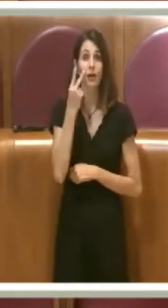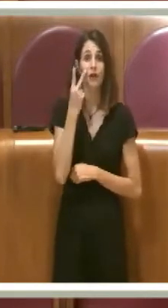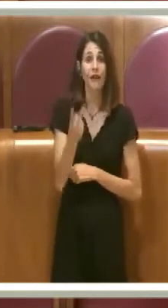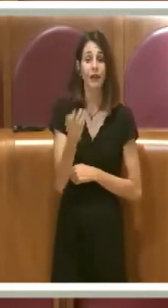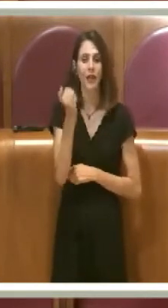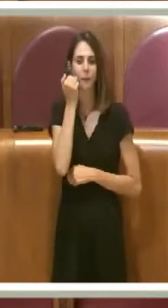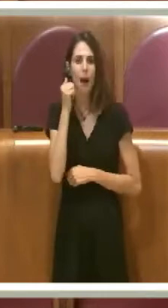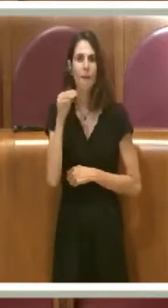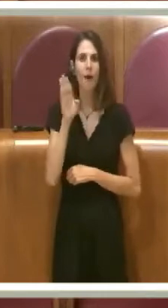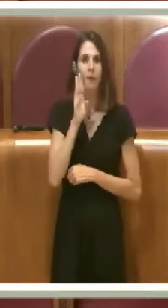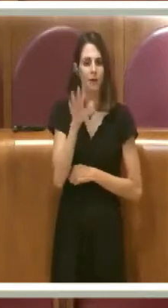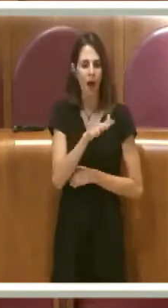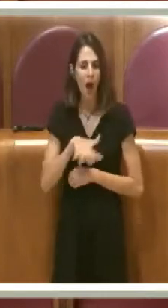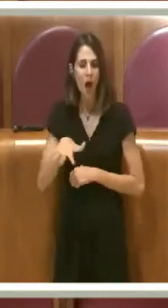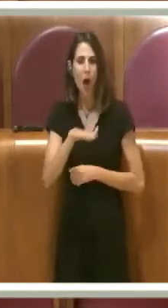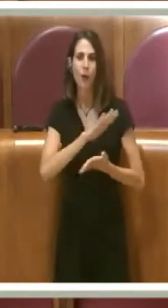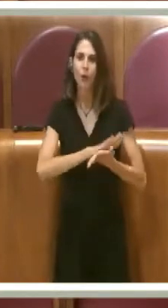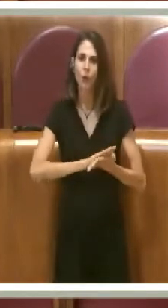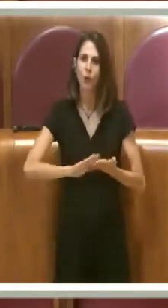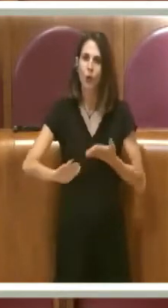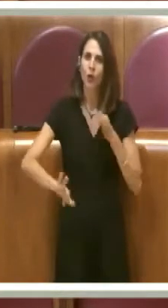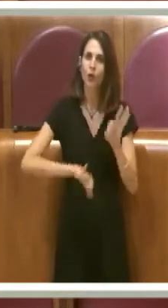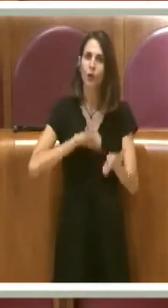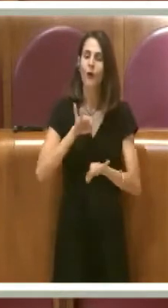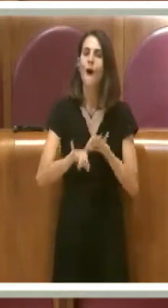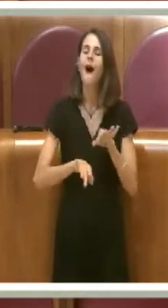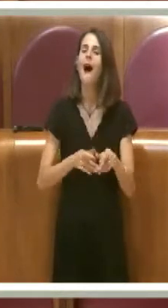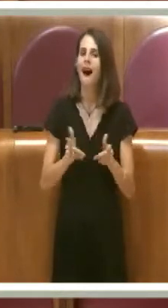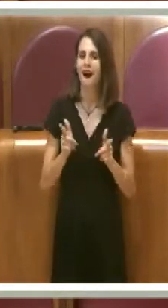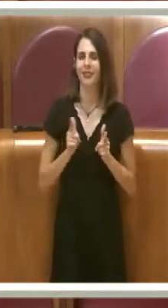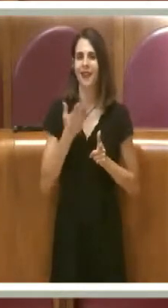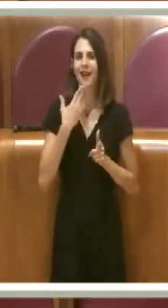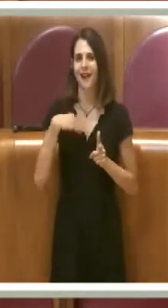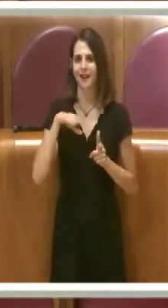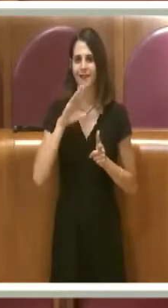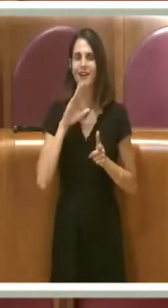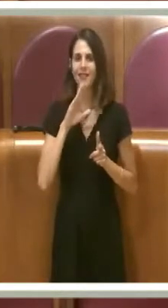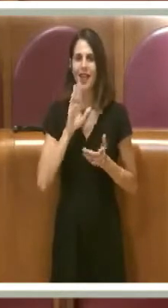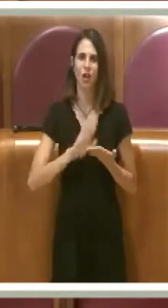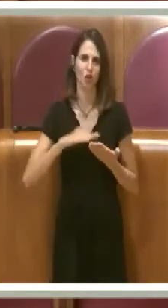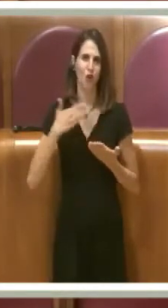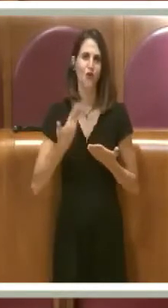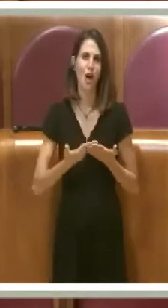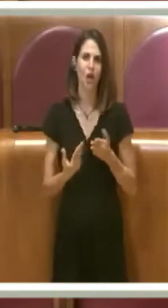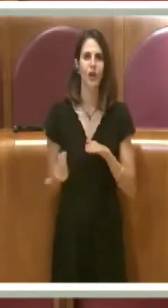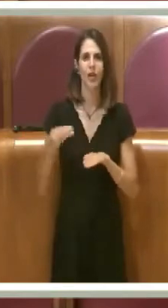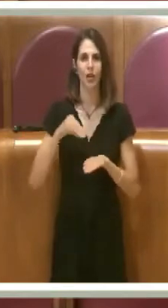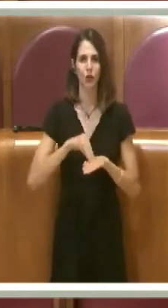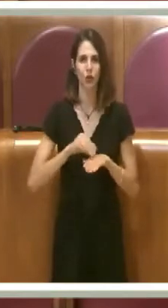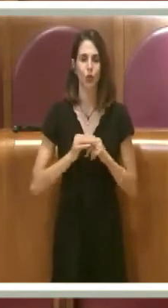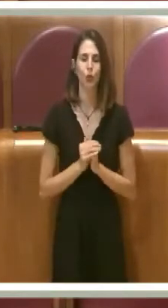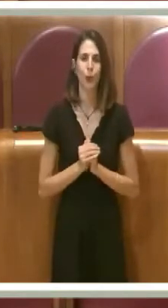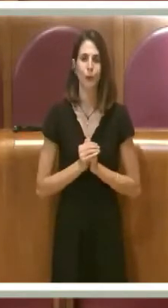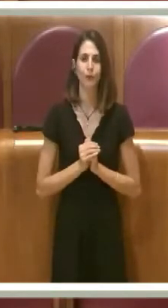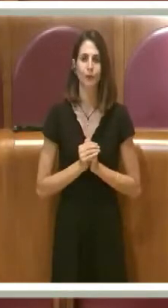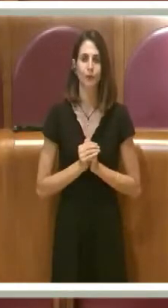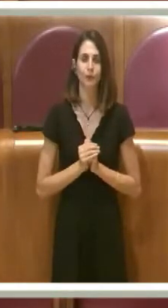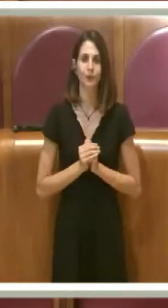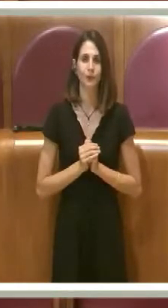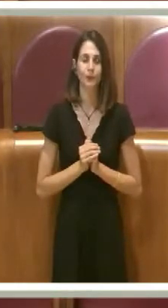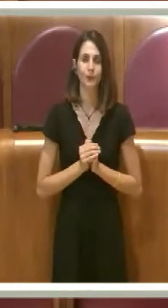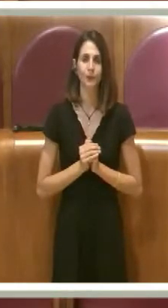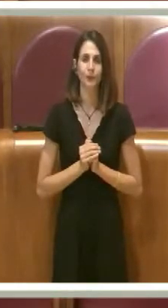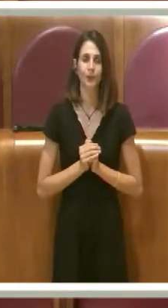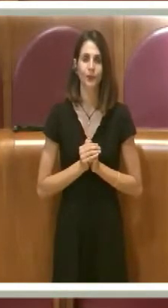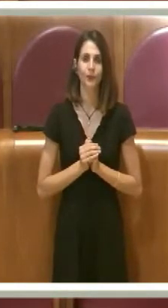appunto all'interno della struttura scolastica può essere sicuramente un valore aggiunto. Quindi, proprio per